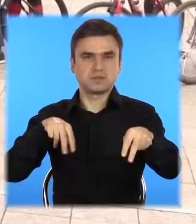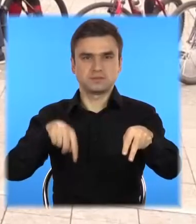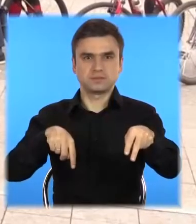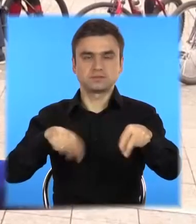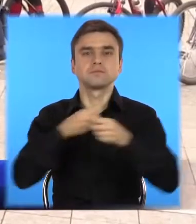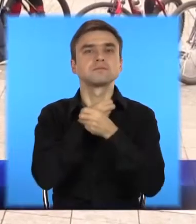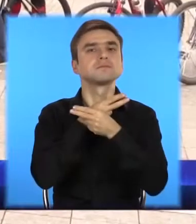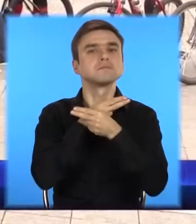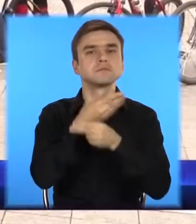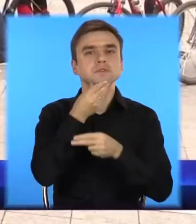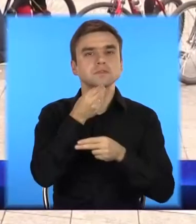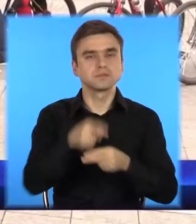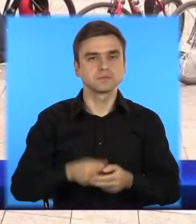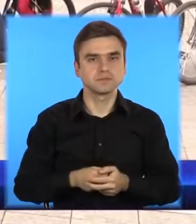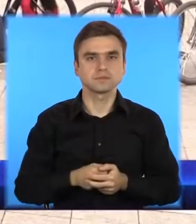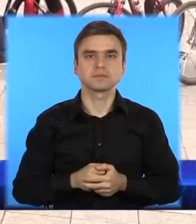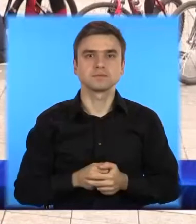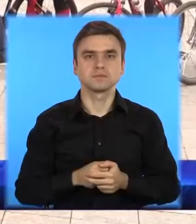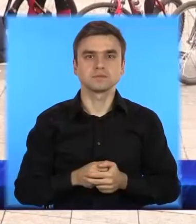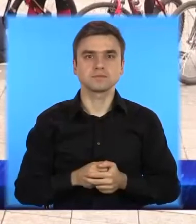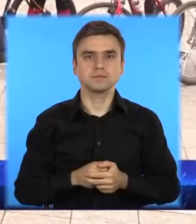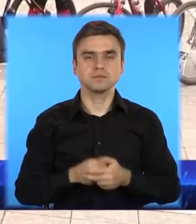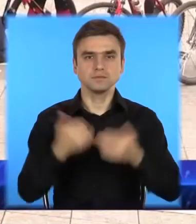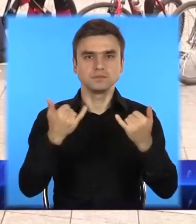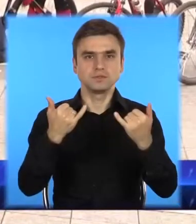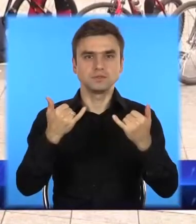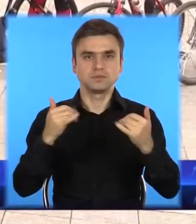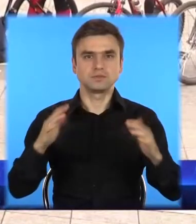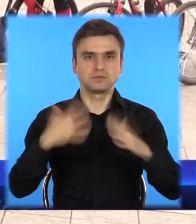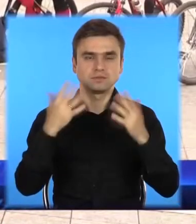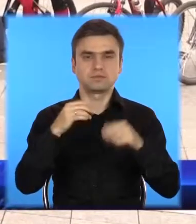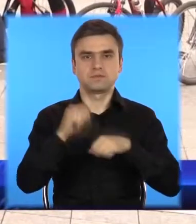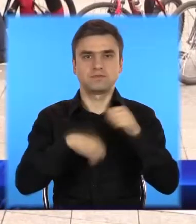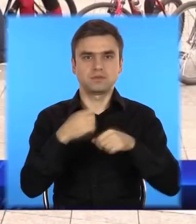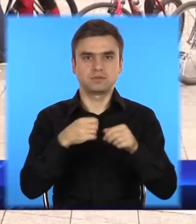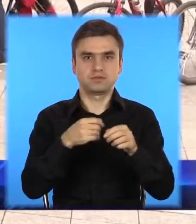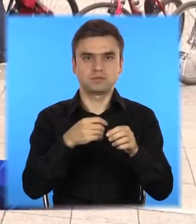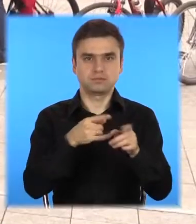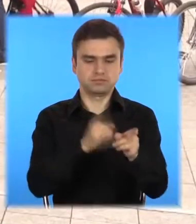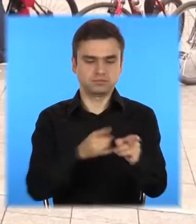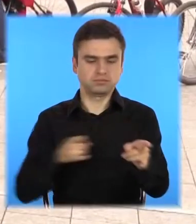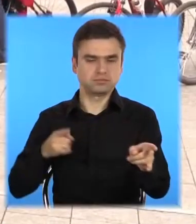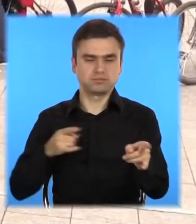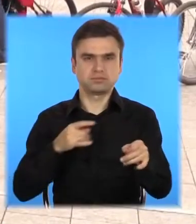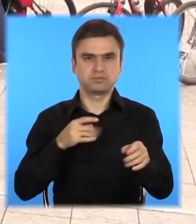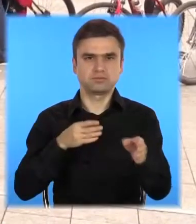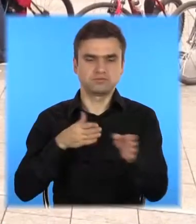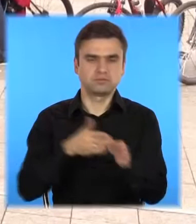Сьогодні відбувається ретро-пробіг в стилі «Твіденд Райт». Це вперше в Кривому Розі відбувається таке.